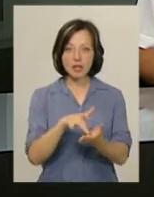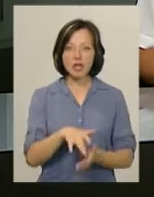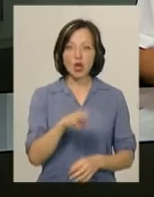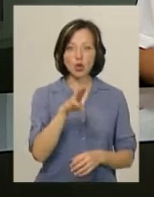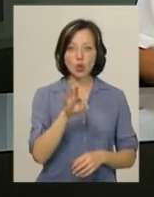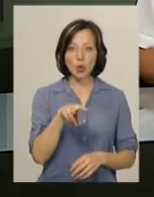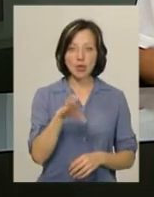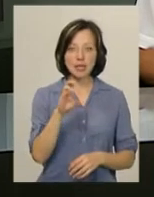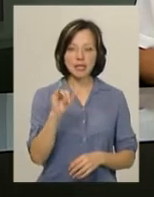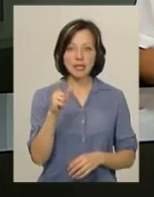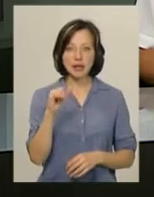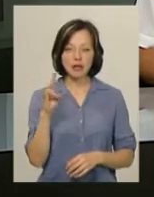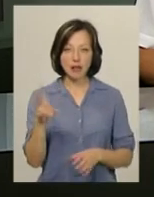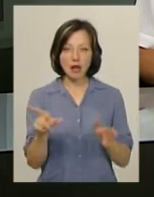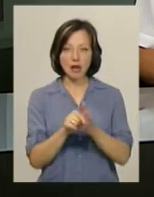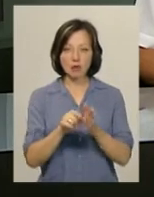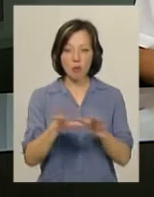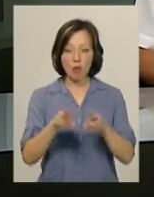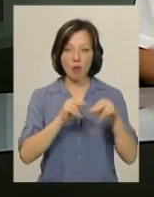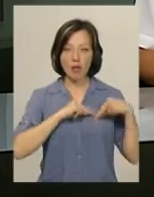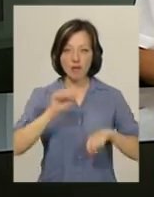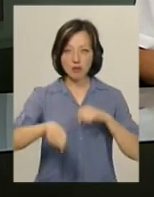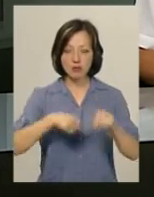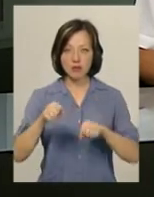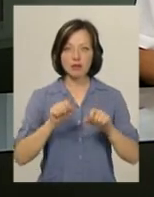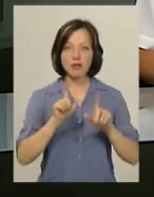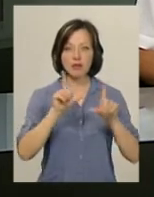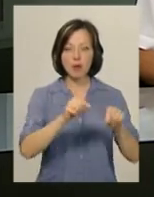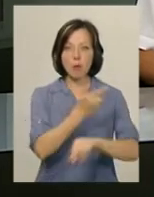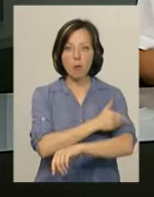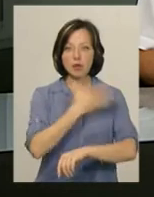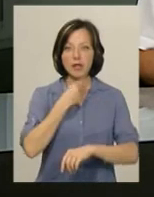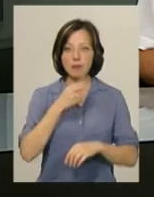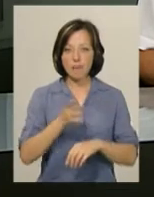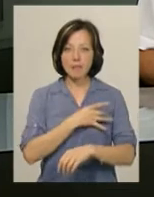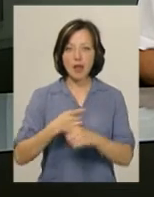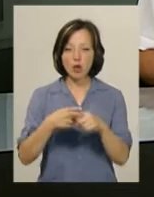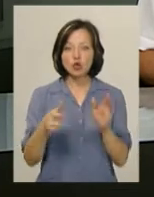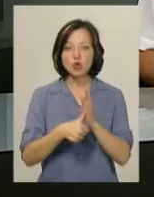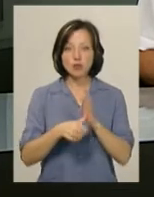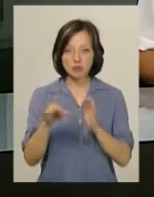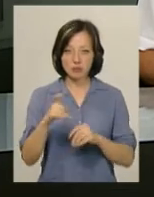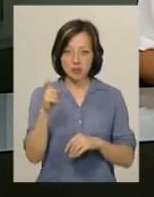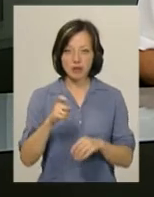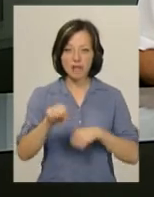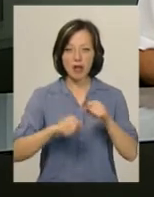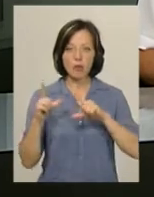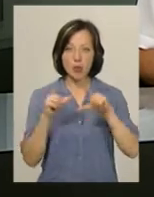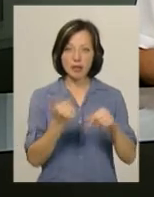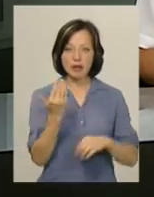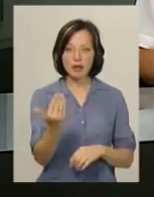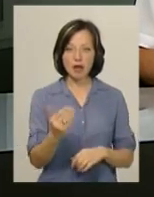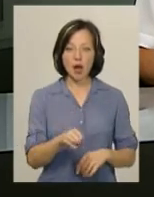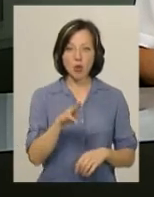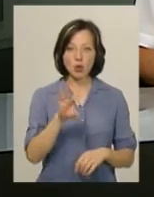Толстіхін. Разом із колегою Юлією Мазур на Двоколісними відвідують Польщу, Литву та Білорусь. Це шоста за рахунком велопоїздка для Сергія